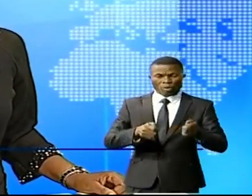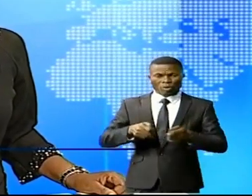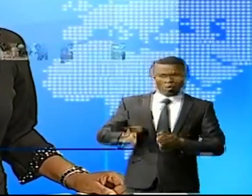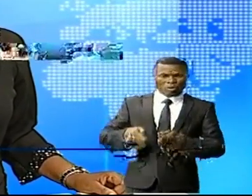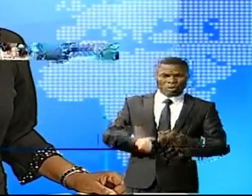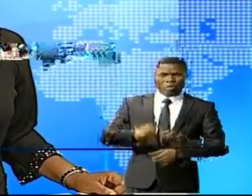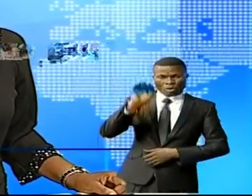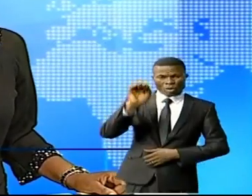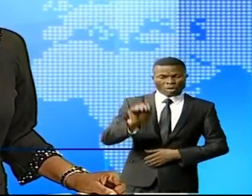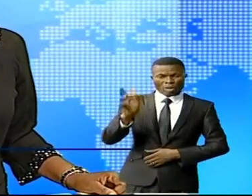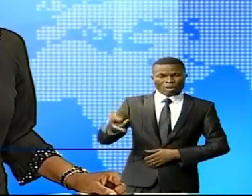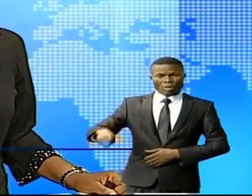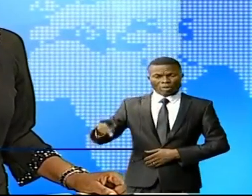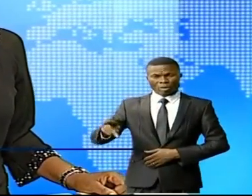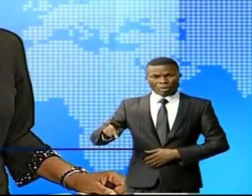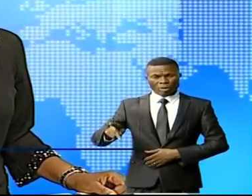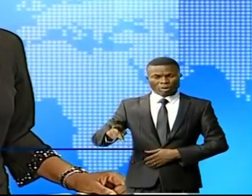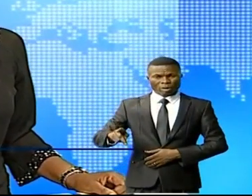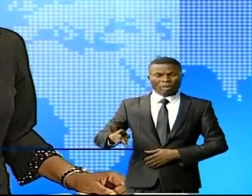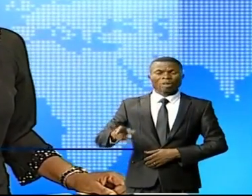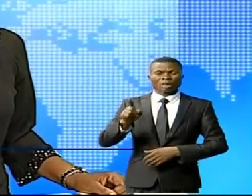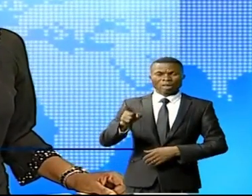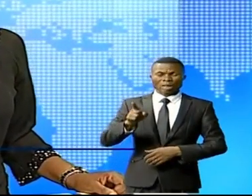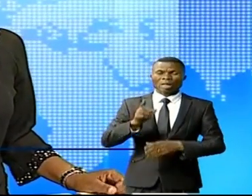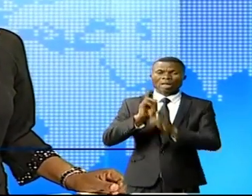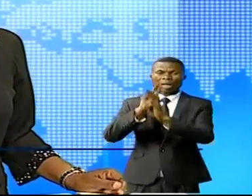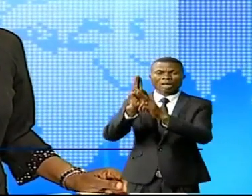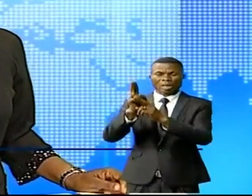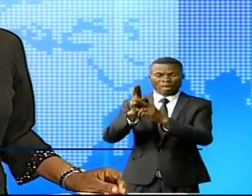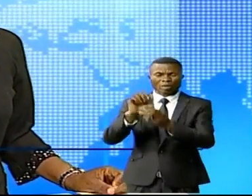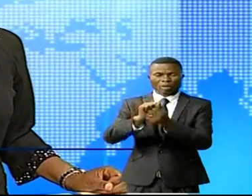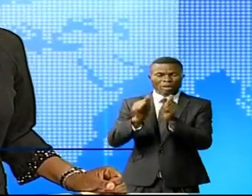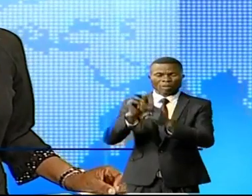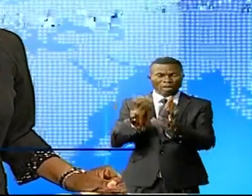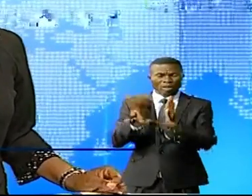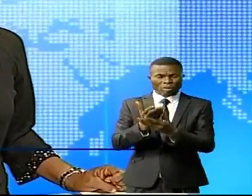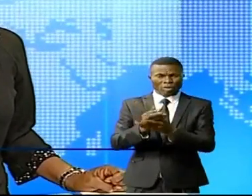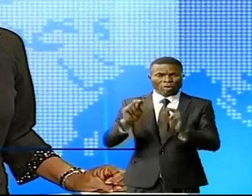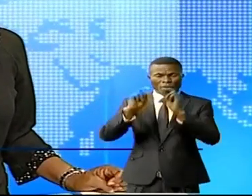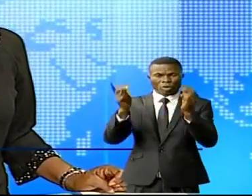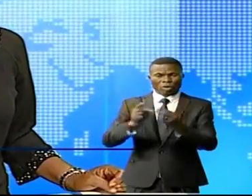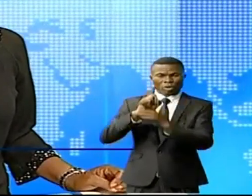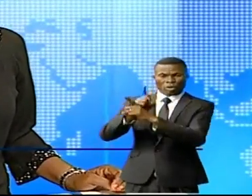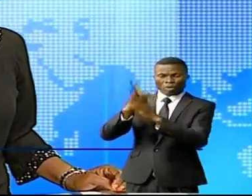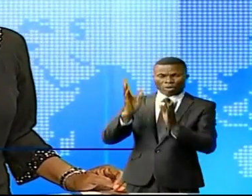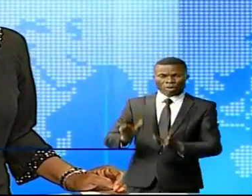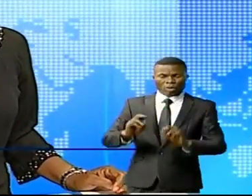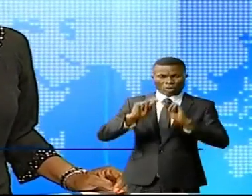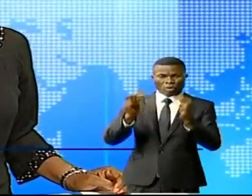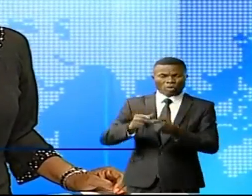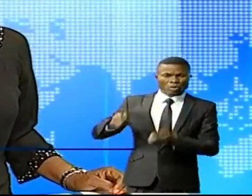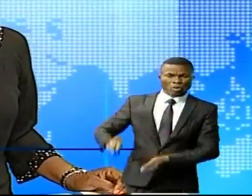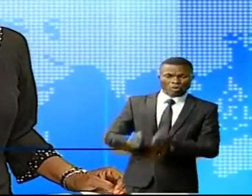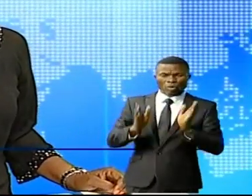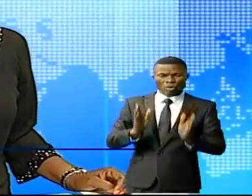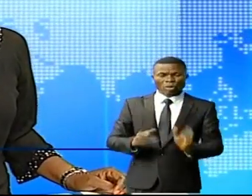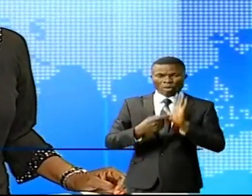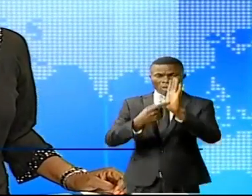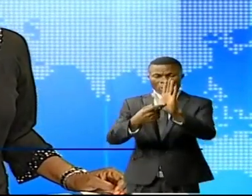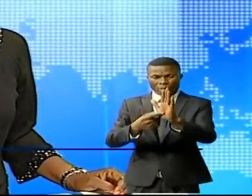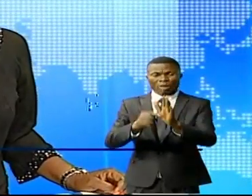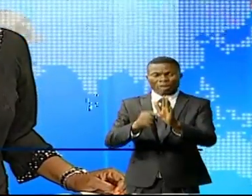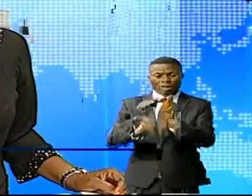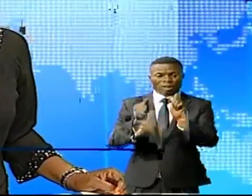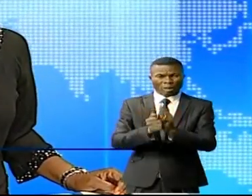de la province disaient leur halbol à l'Assemblée provinciale. Une délégation des défenseurs de ces craiseurs est allée présenter les